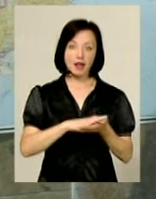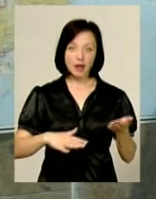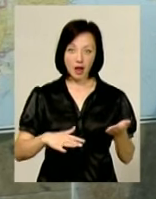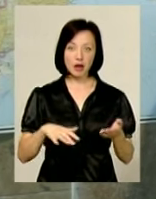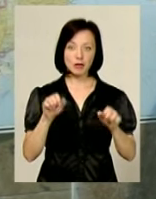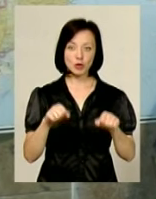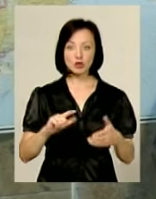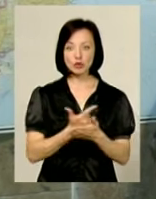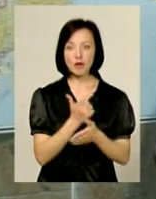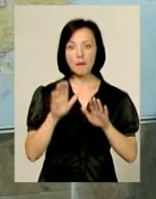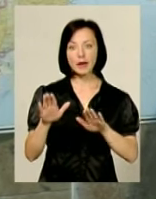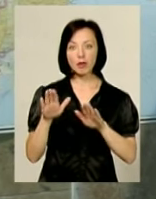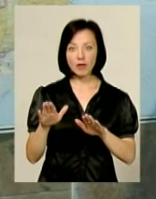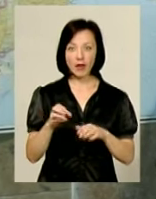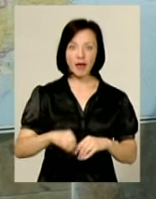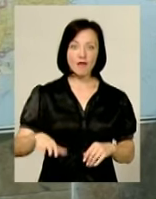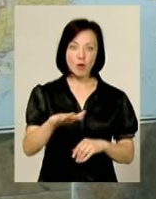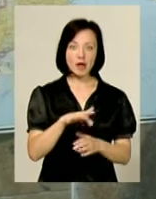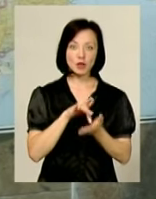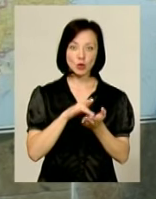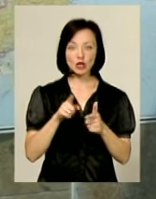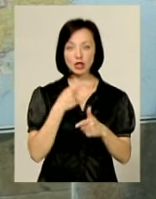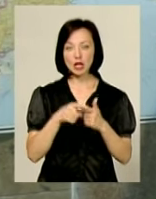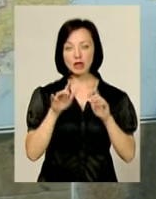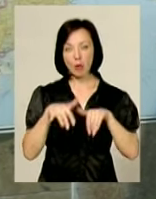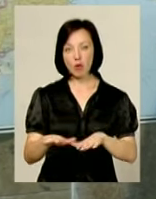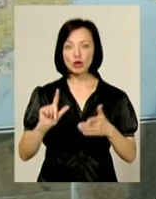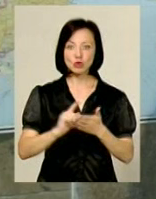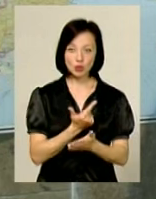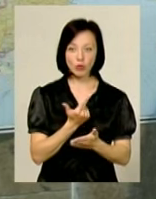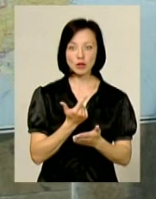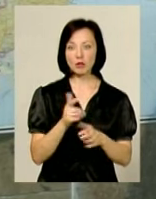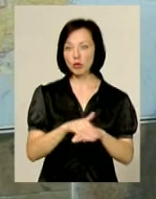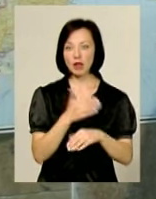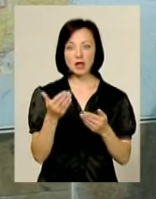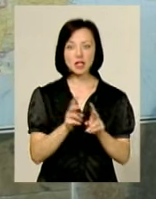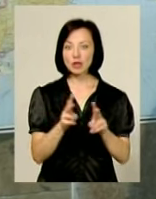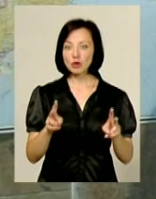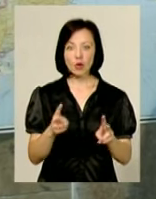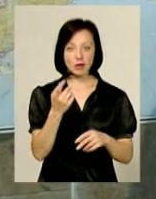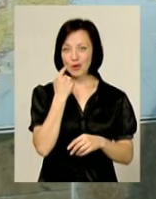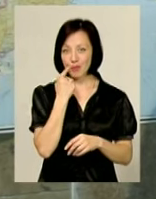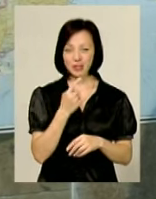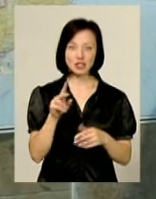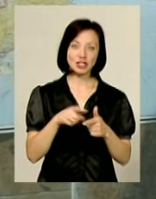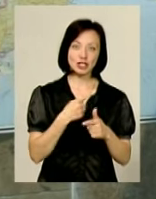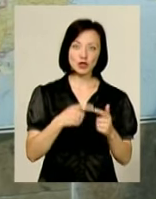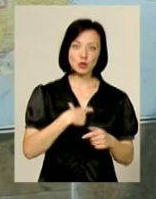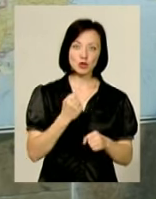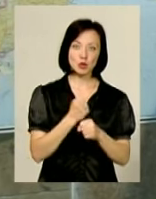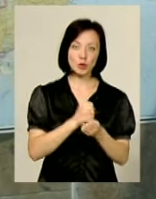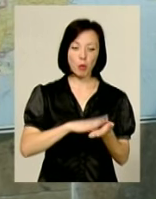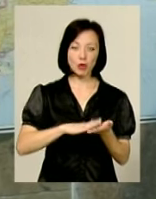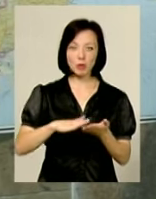знов таки, чи перебуваючи в європейських турах, чи на морі, знову ж таки, будь ласка, ніхто на вас не образиться. Чи ви собі зробите